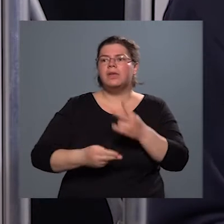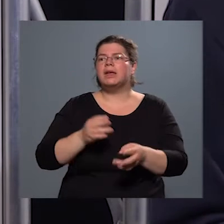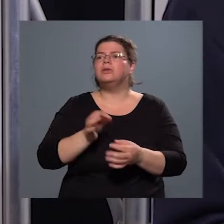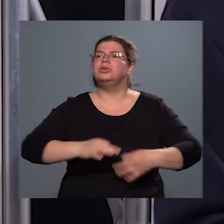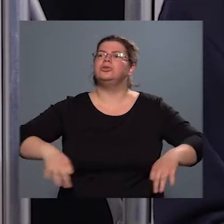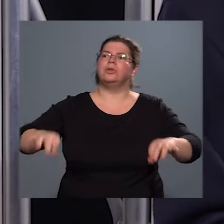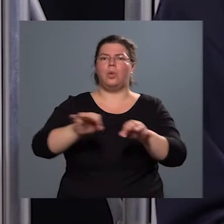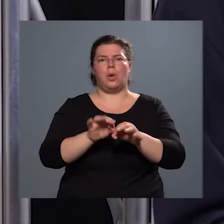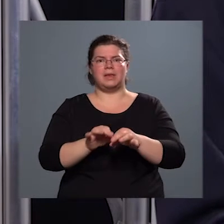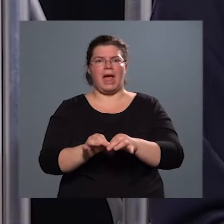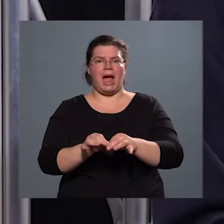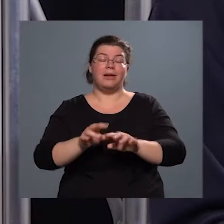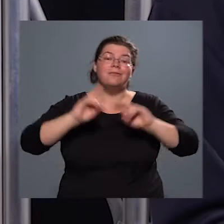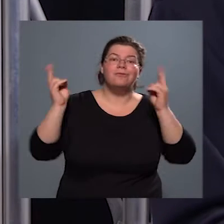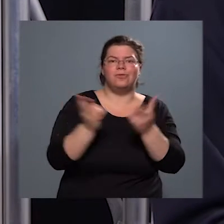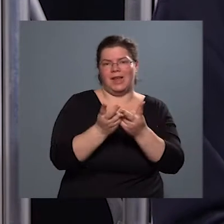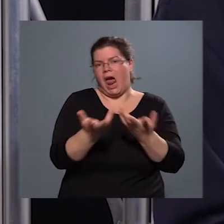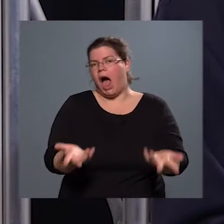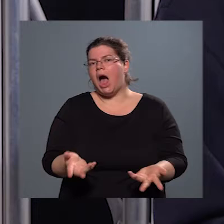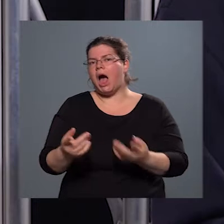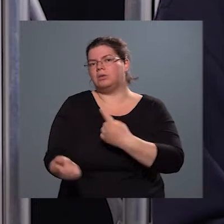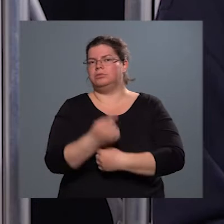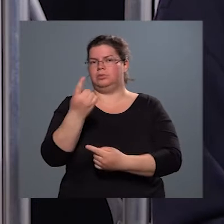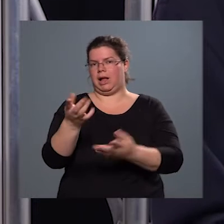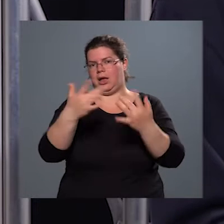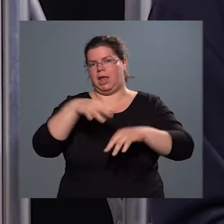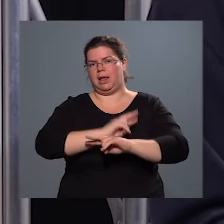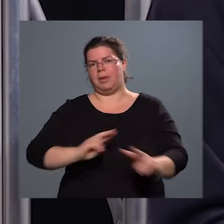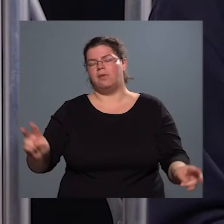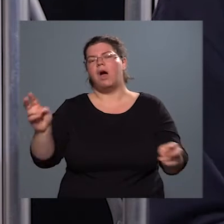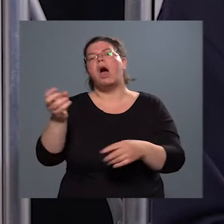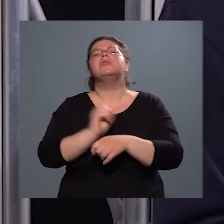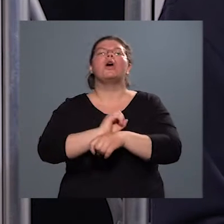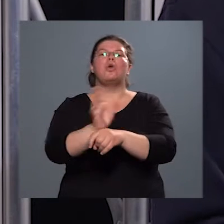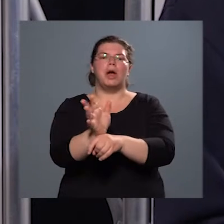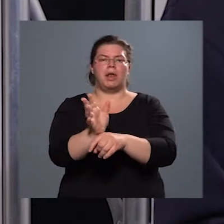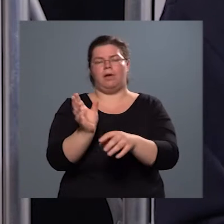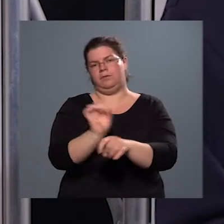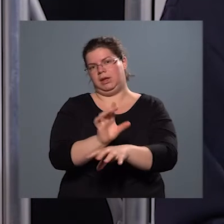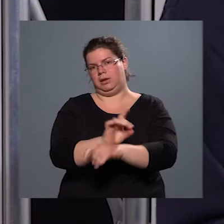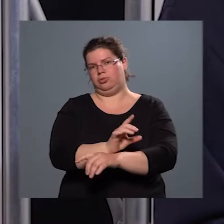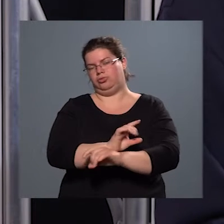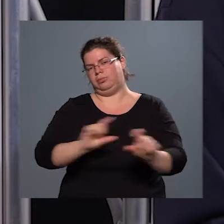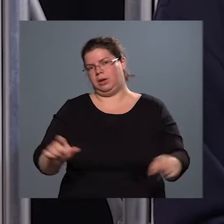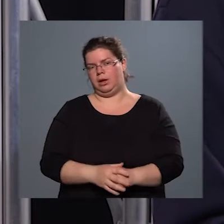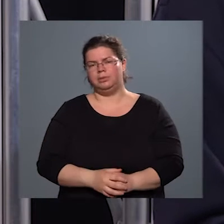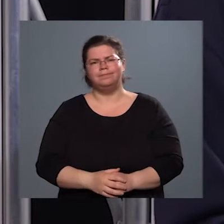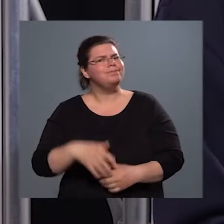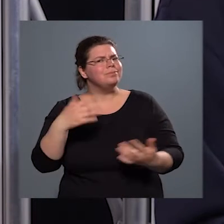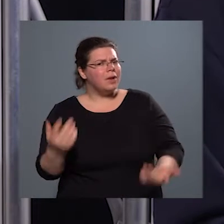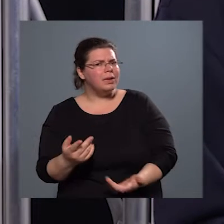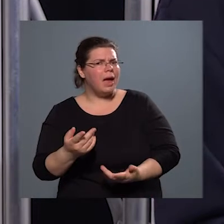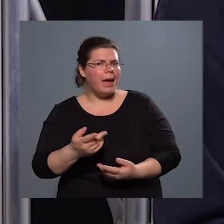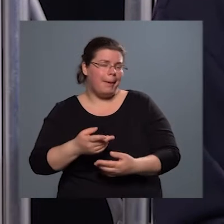az egész világrendkívül helyzetben van a koronavírus járvány miatt. Ez nyilvánvalóan a bajcsira is